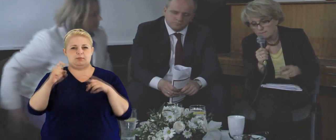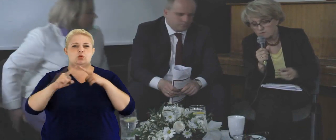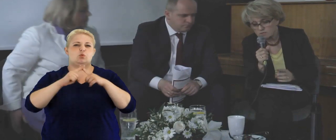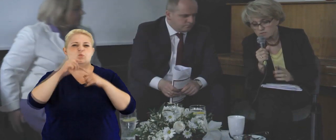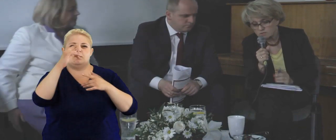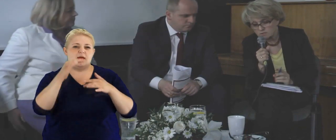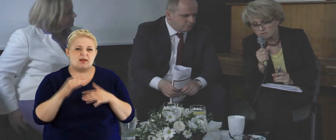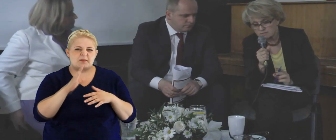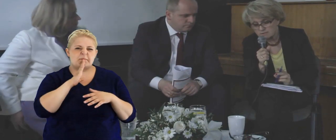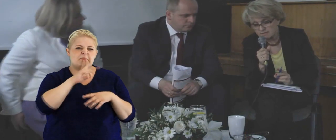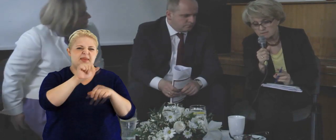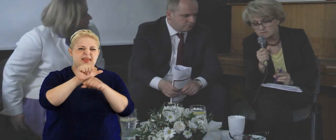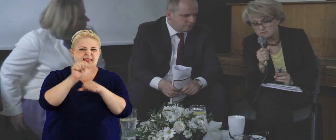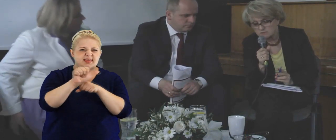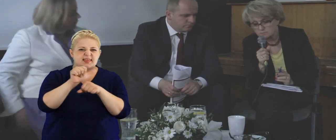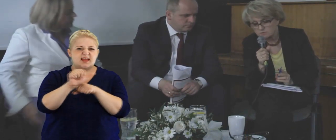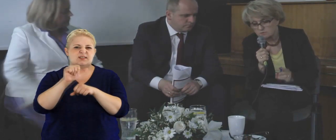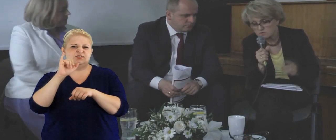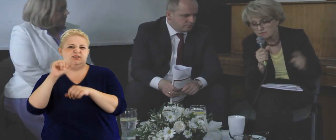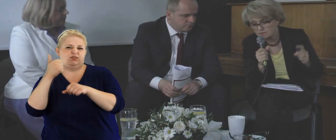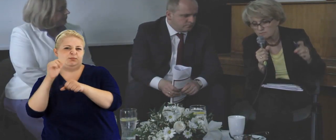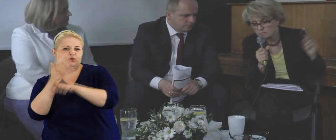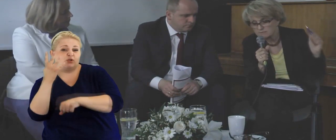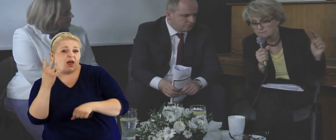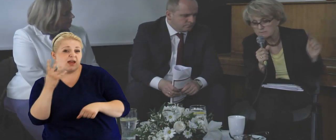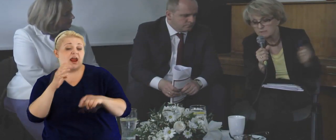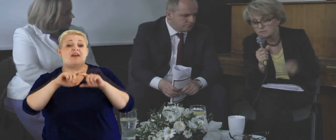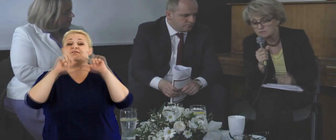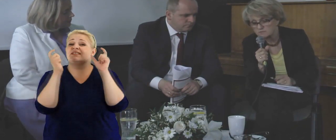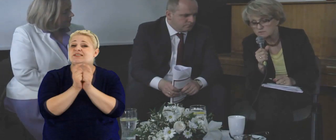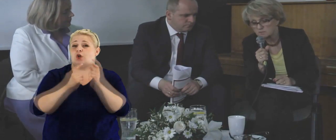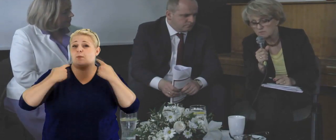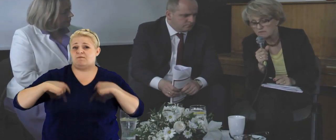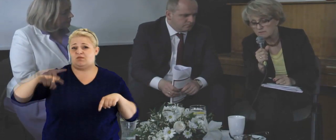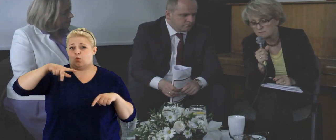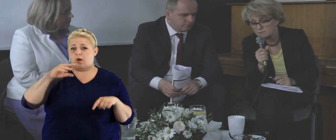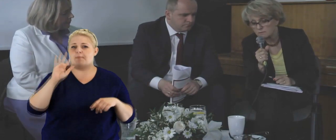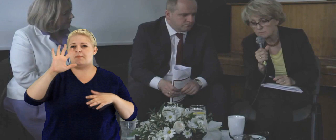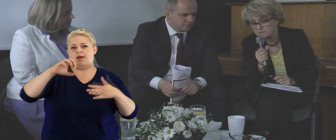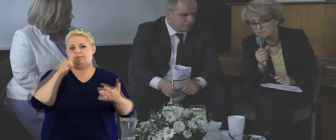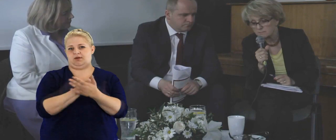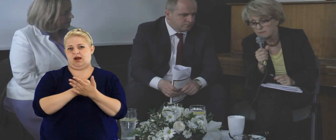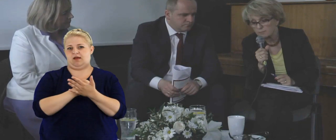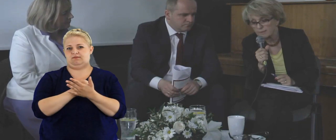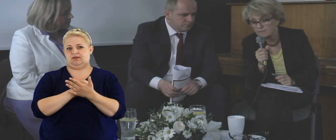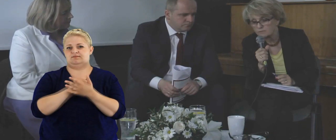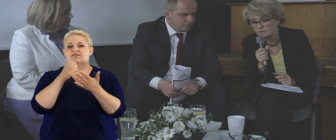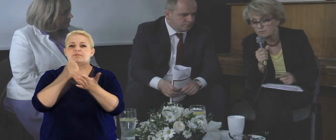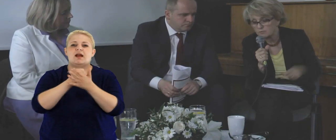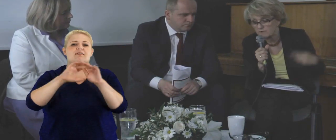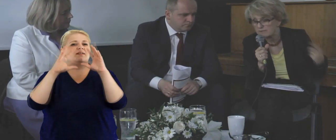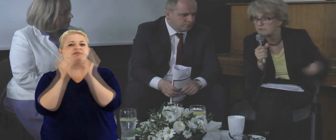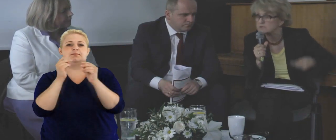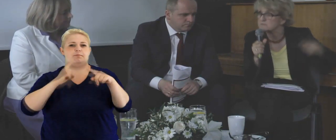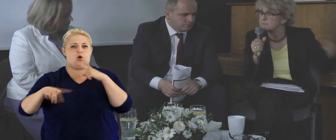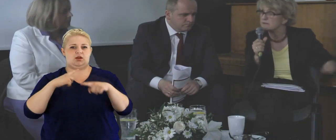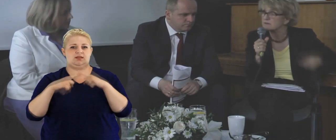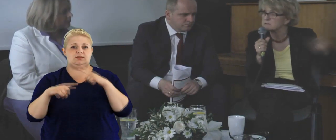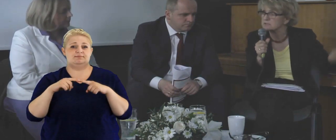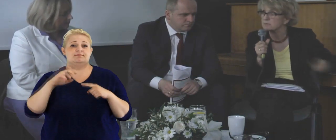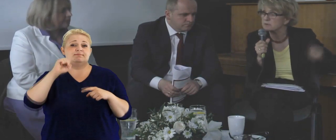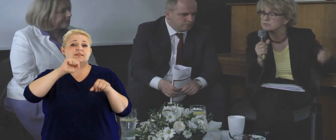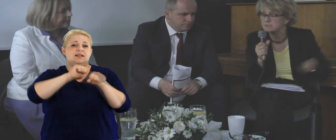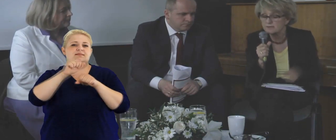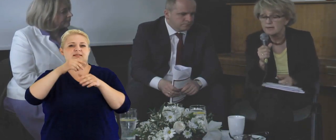numerów, ale mam wrażenie, że to jest 11 i 154, w którym jest napisane, że wszyscy obywatele Unii Europejskiej mają prawo do wypowiadania się w